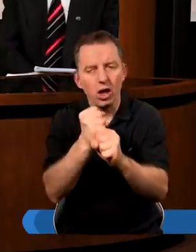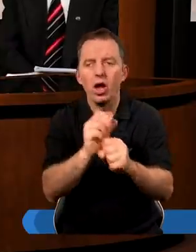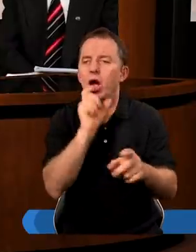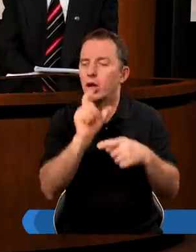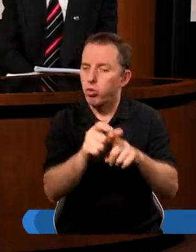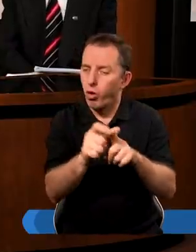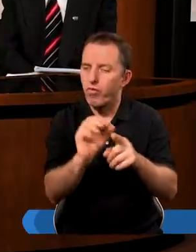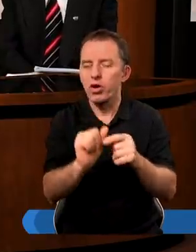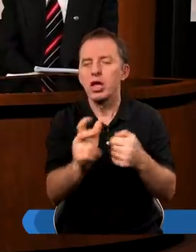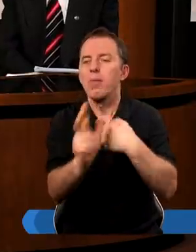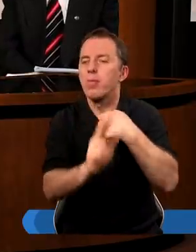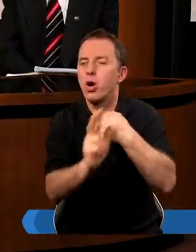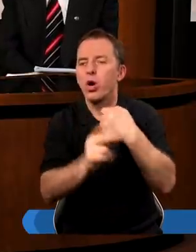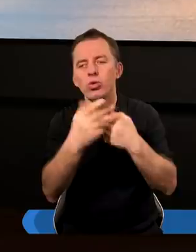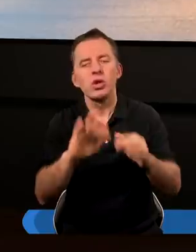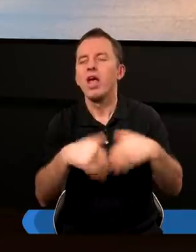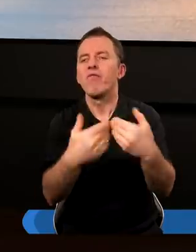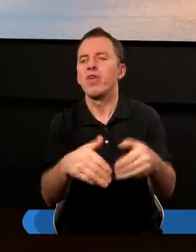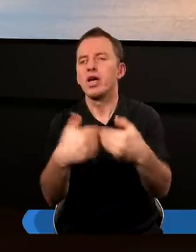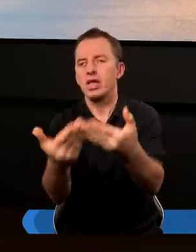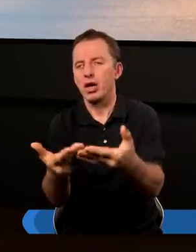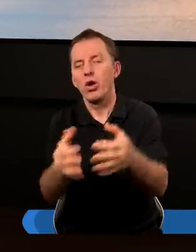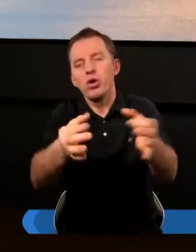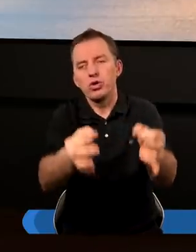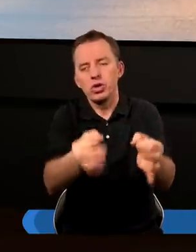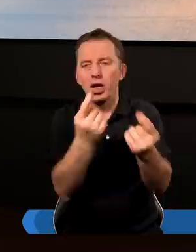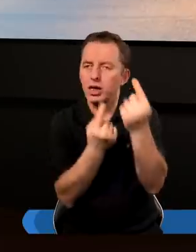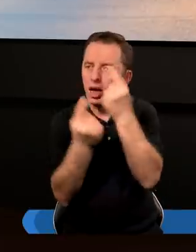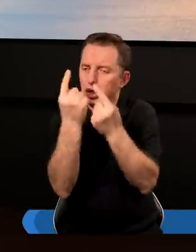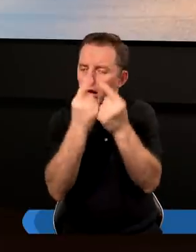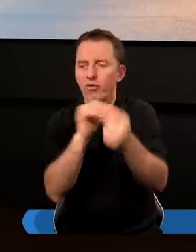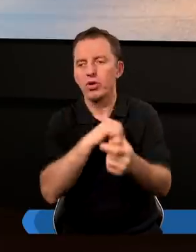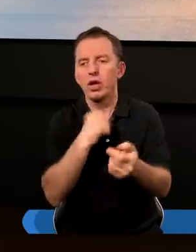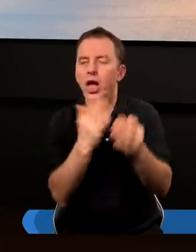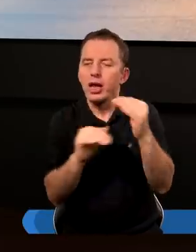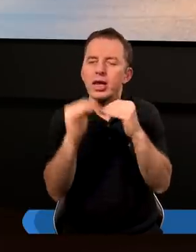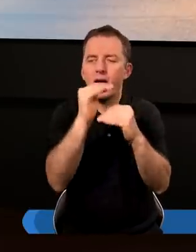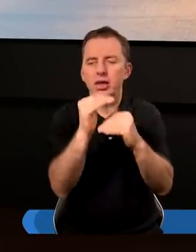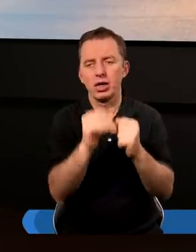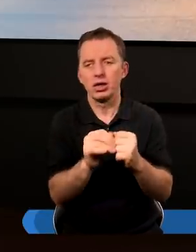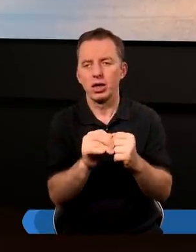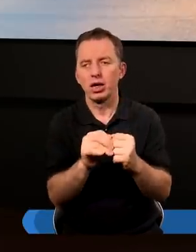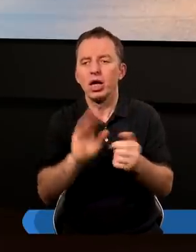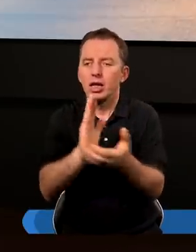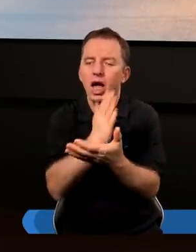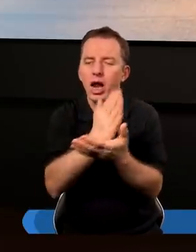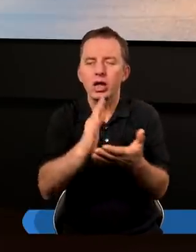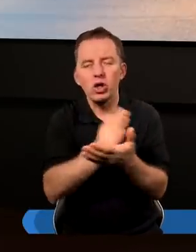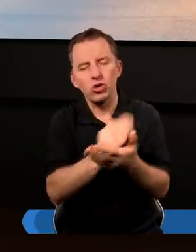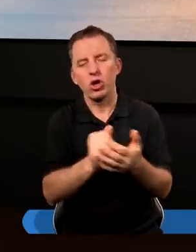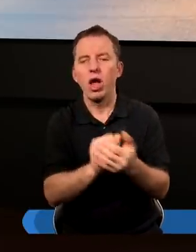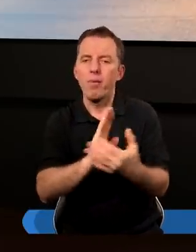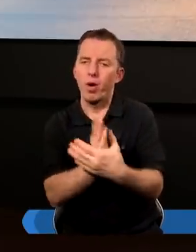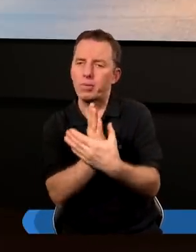słowo i plonu nie wydaje. Dzisiaj zastanowimy się nad zależnością